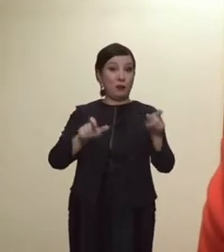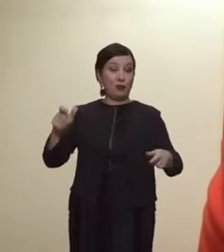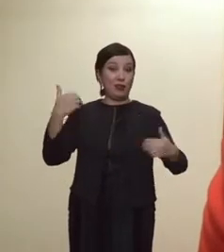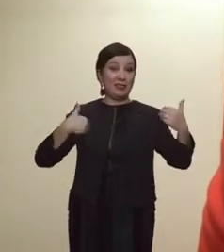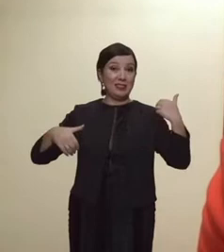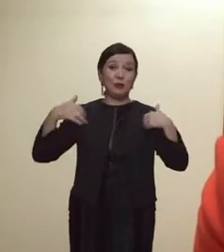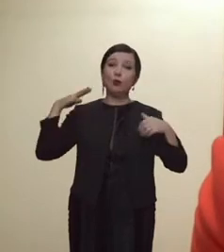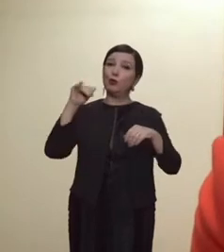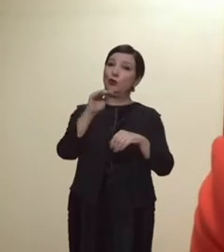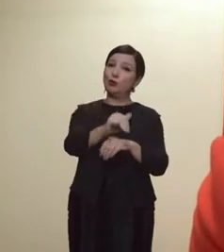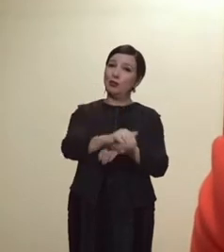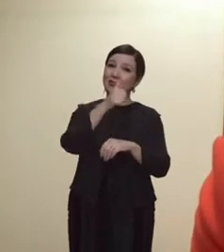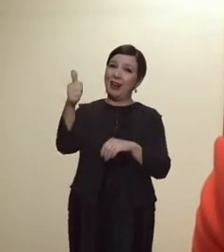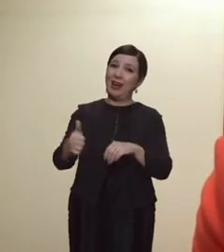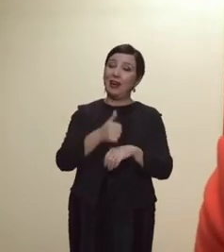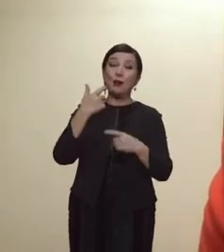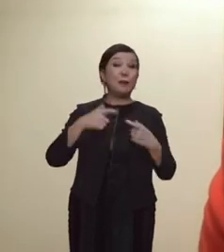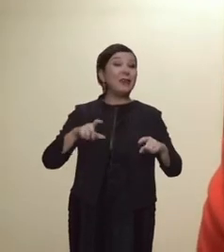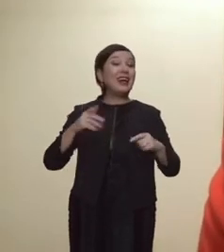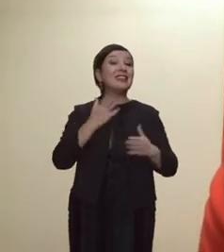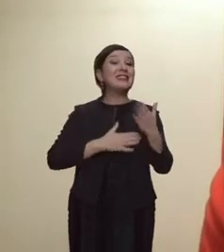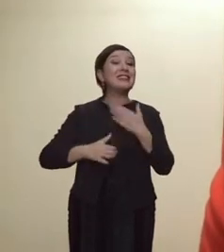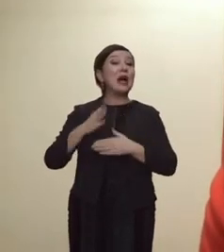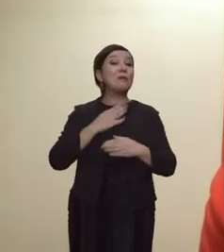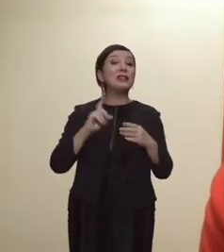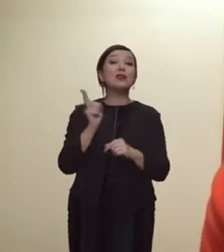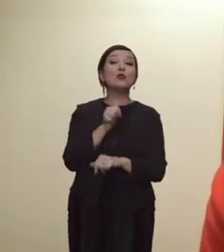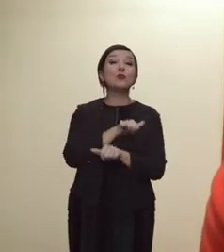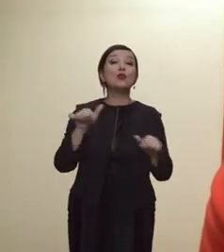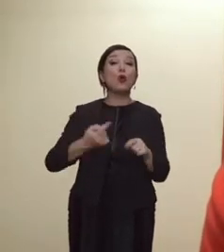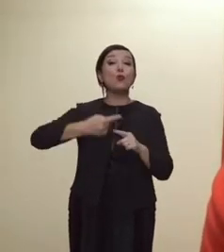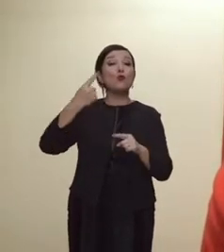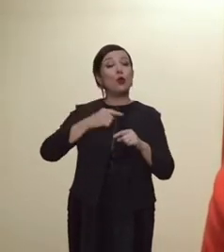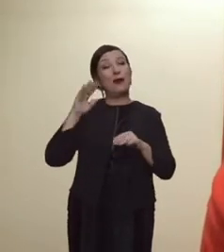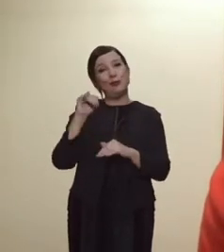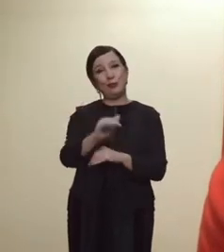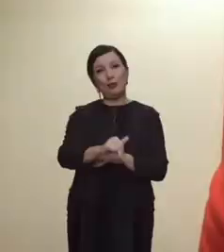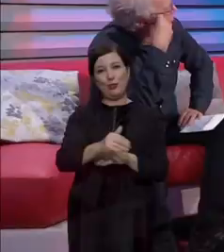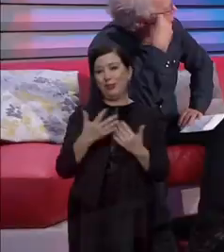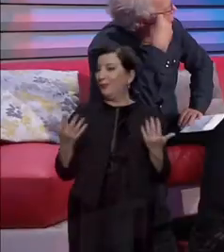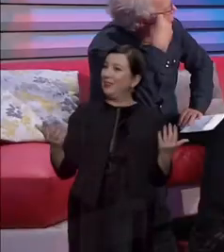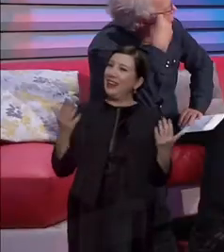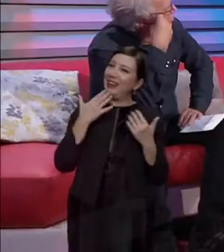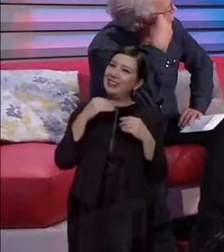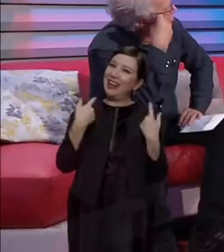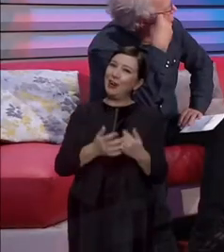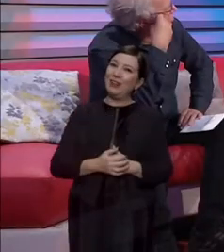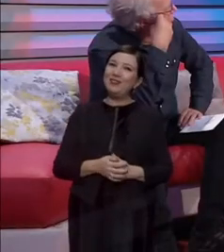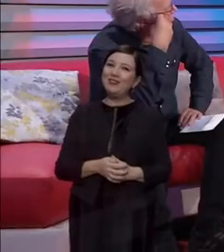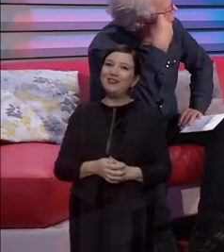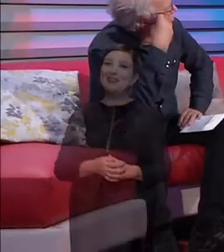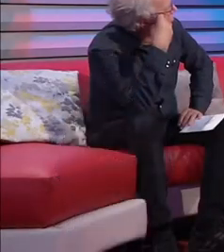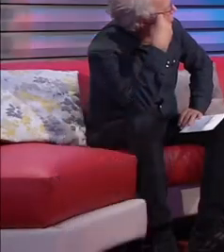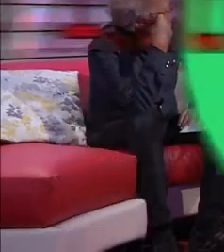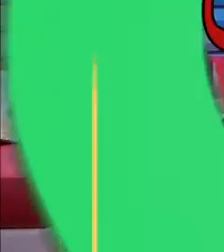persone con disabilità tutti i giorni dell'anno perché la disabilità non è solo un giorno ma è tutti i giorni quindi grazie ancora